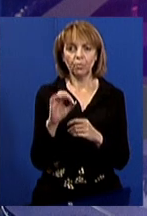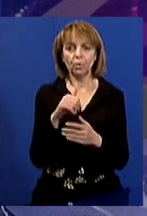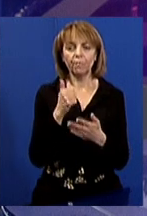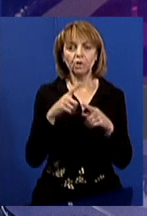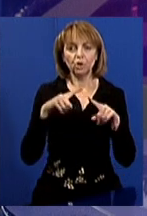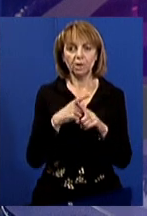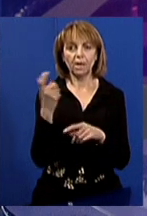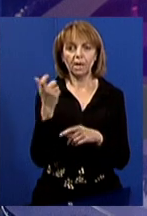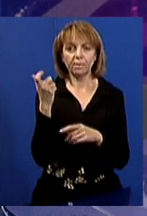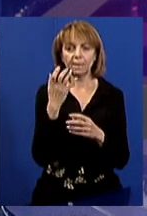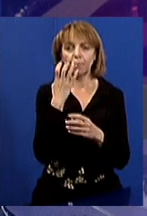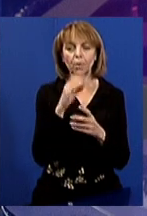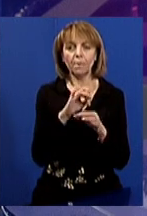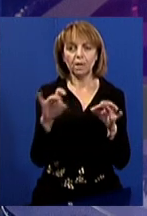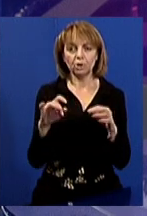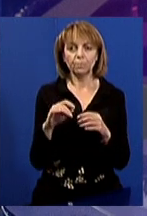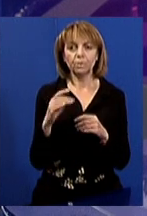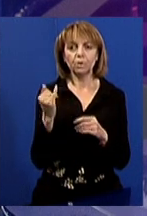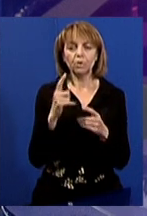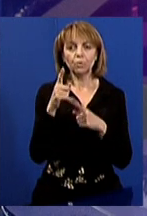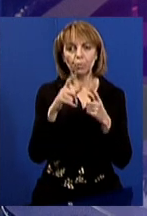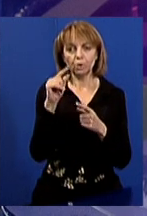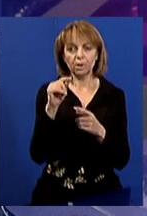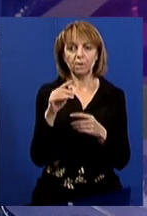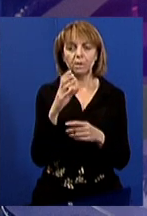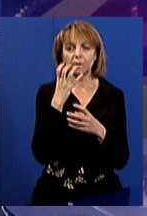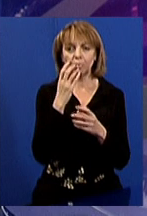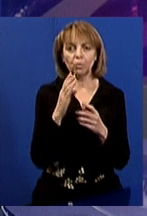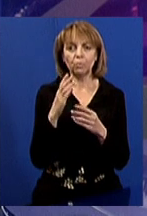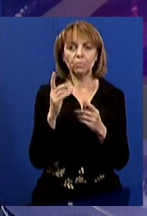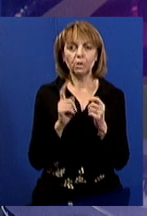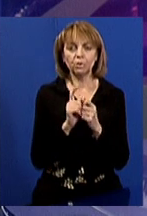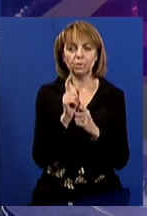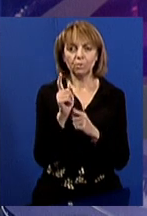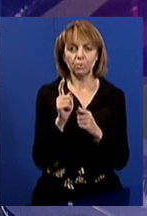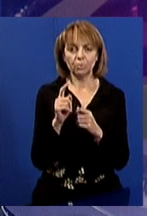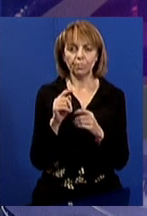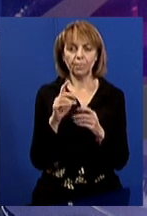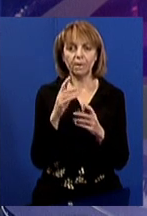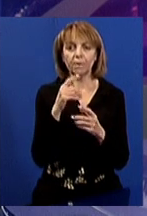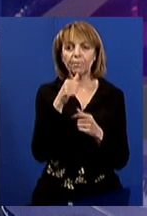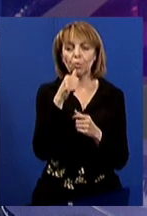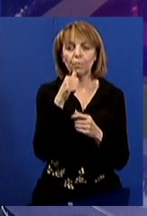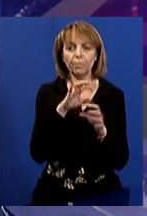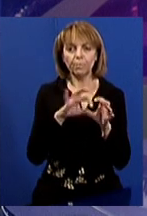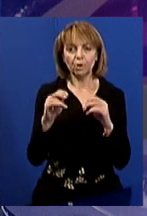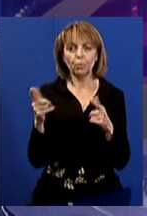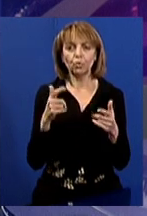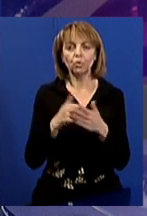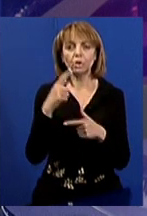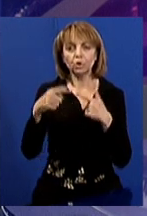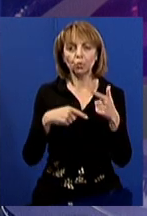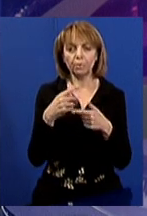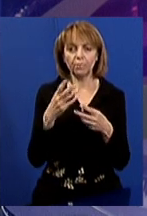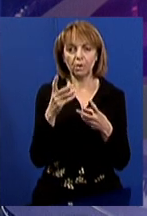головний інженер харківських тепломереж. Наступного понеділка тепловики розпочнуть гідравлічні випробування мереж та підготовку до наступного